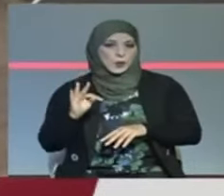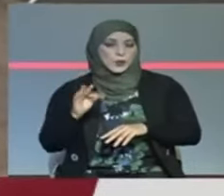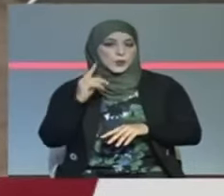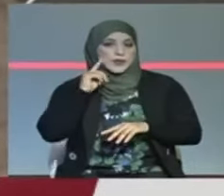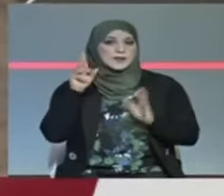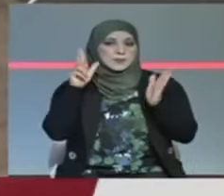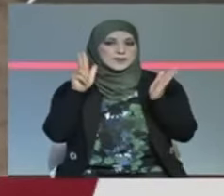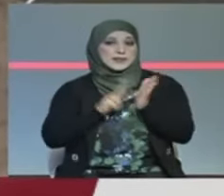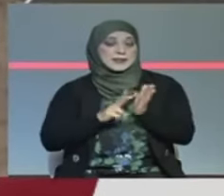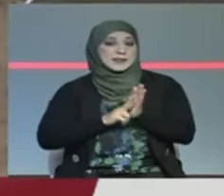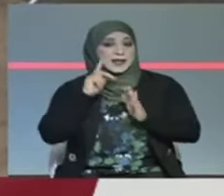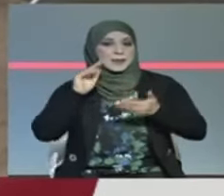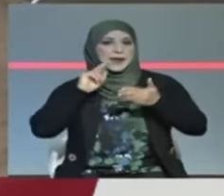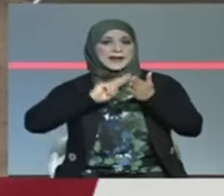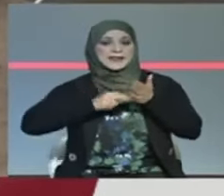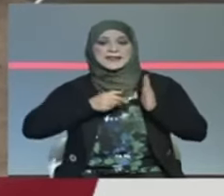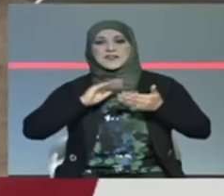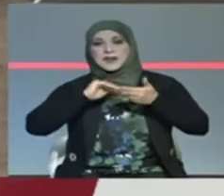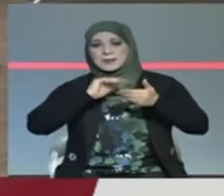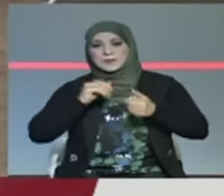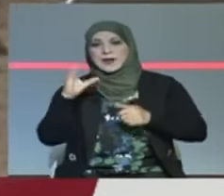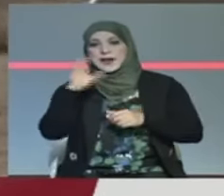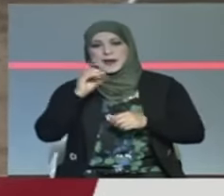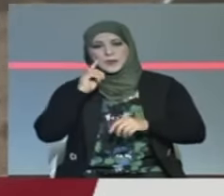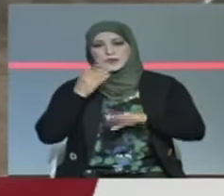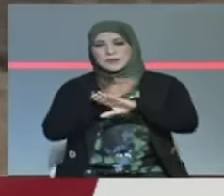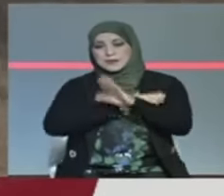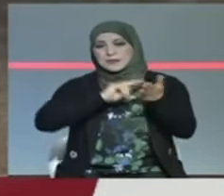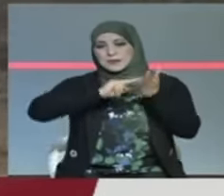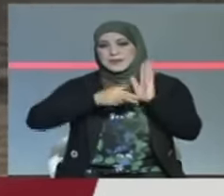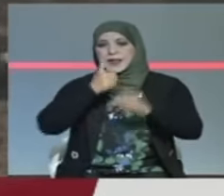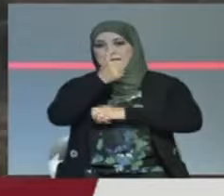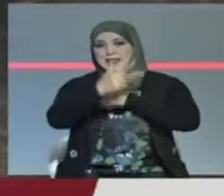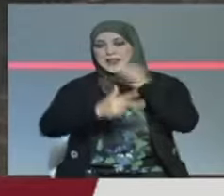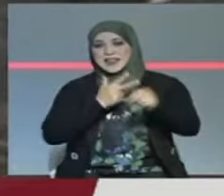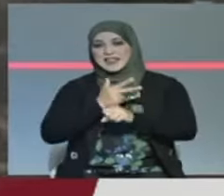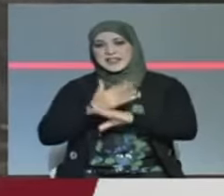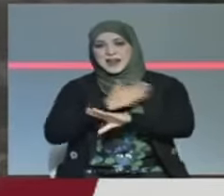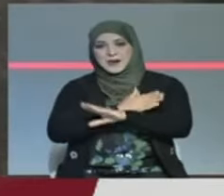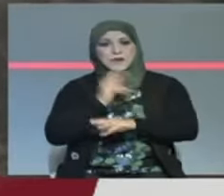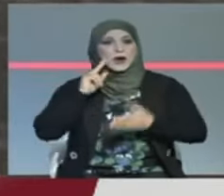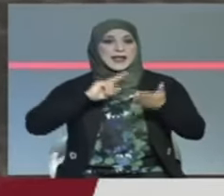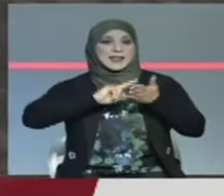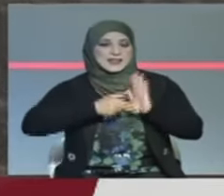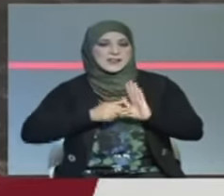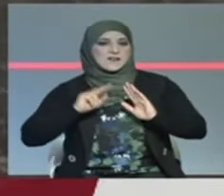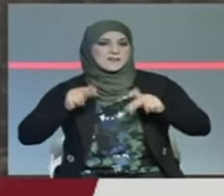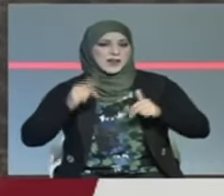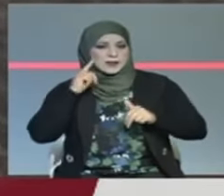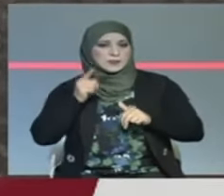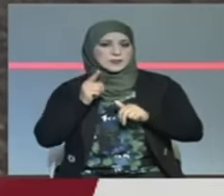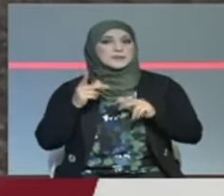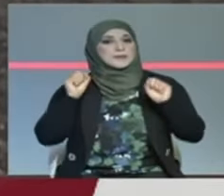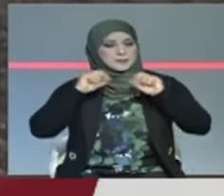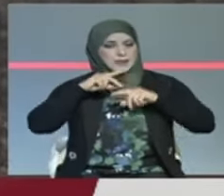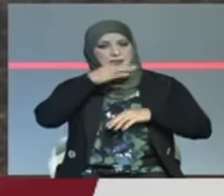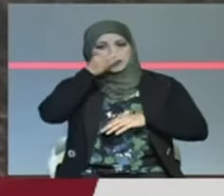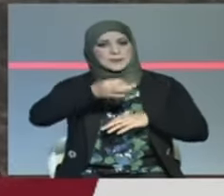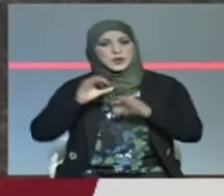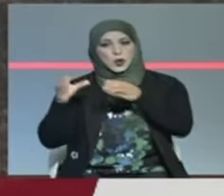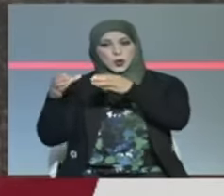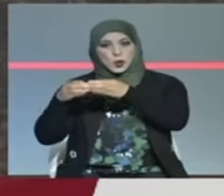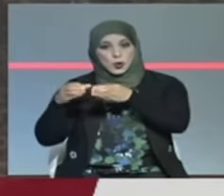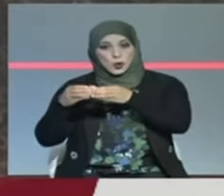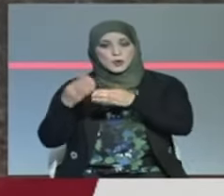تنفيذا لاتفاق الكامور الموقع منذ نحو ثلاث سنوات اتفاق جاء بعد تمكن الطرفين